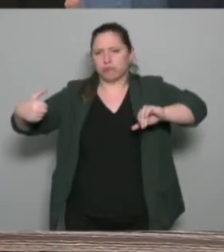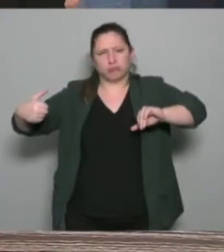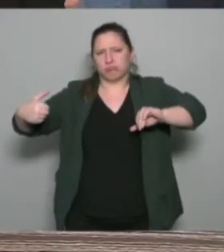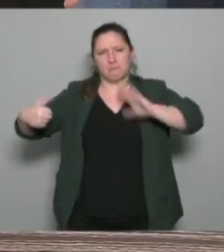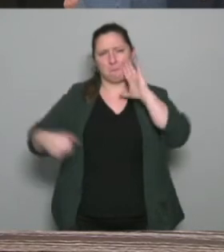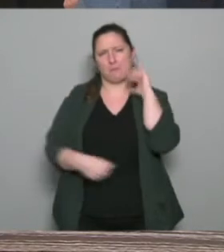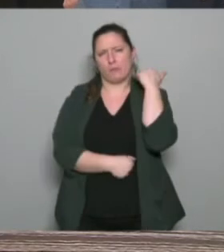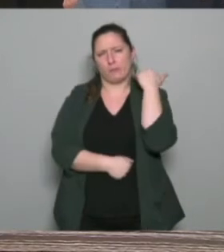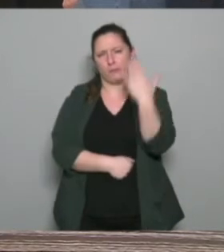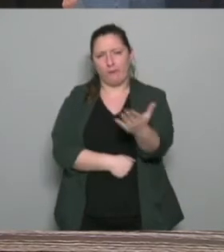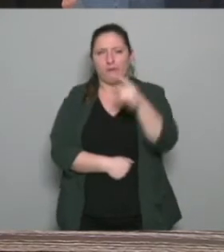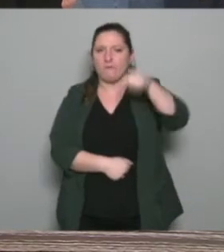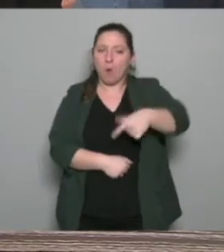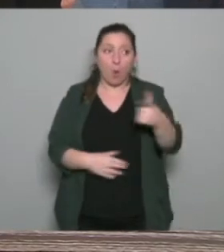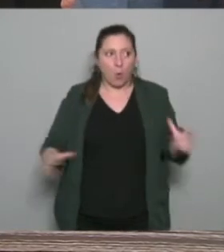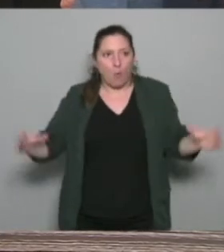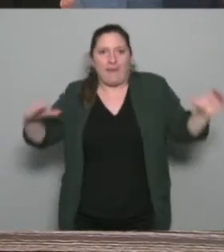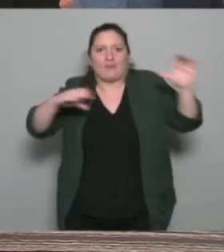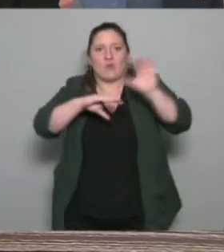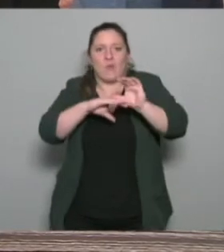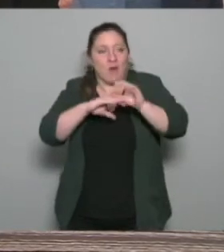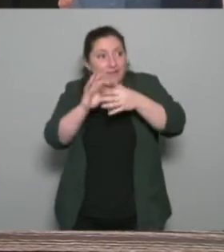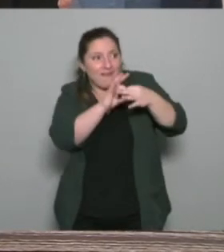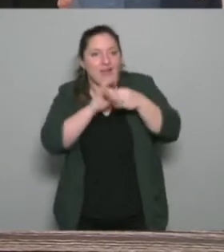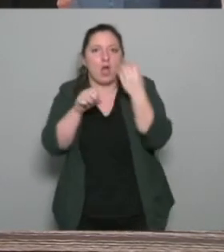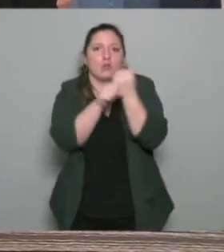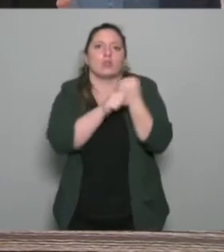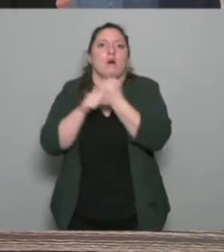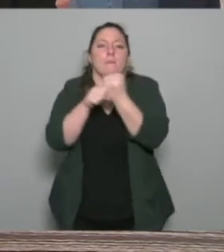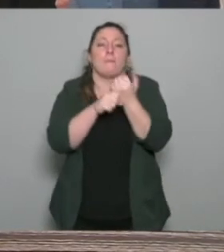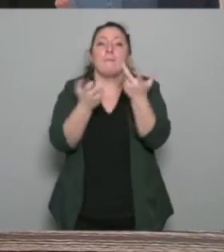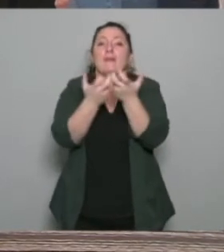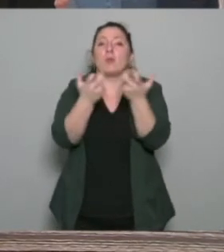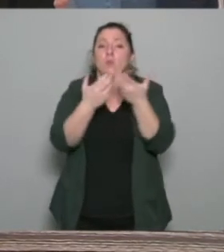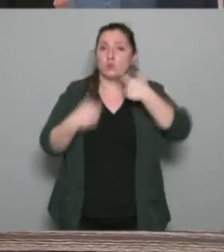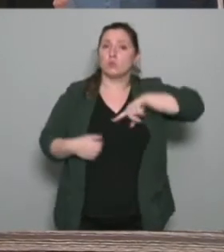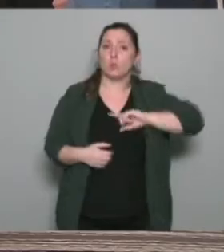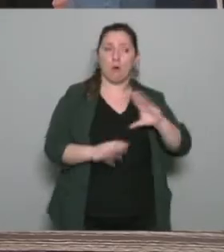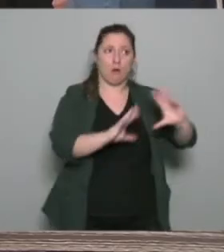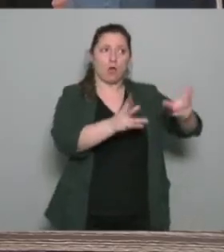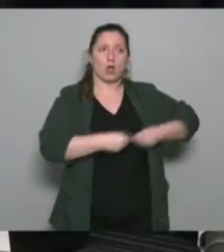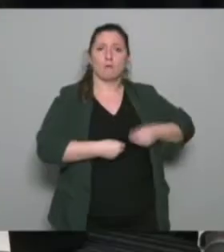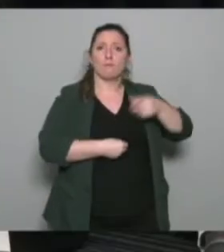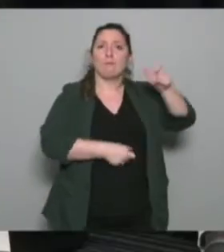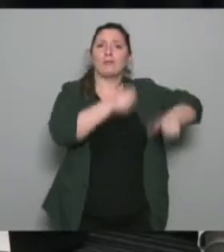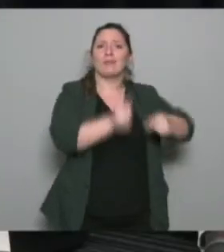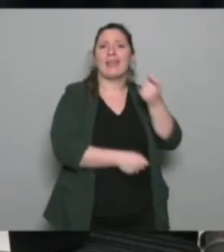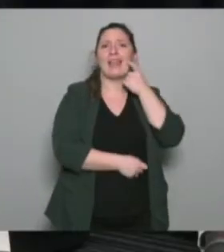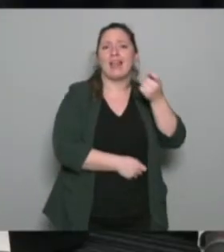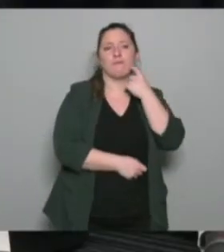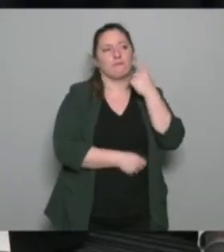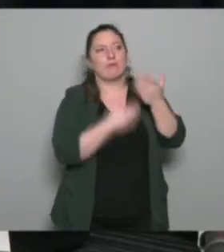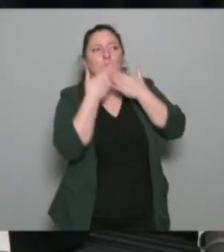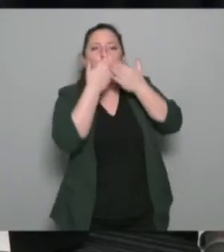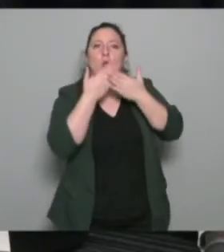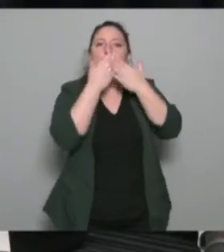complémentarité sur la coopération je vois nous au niveau de la ville on reçoit des étudiants en STAPS suite au travail qui a été fait